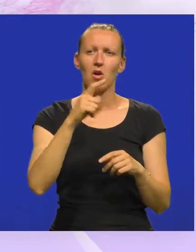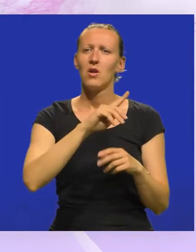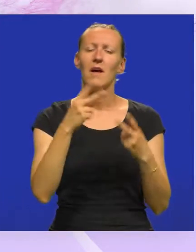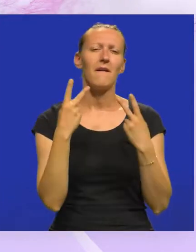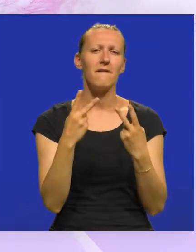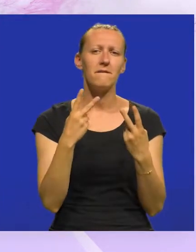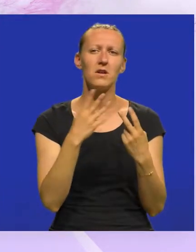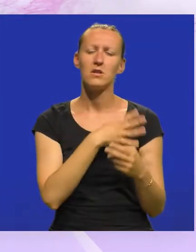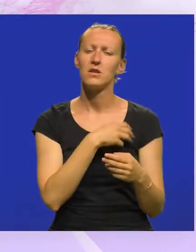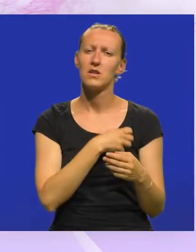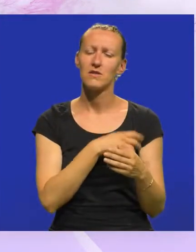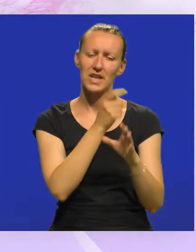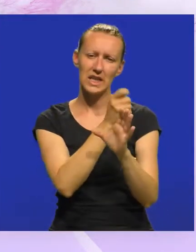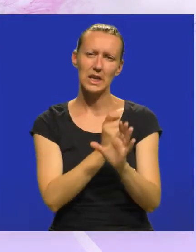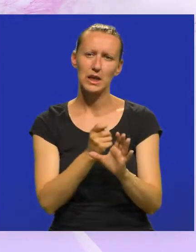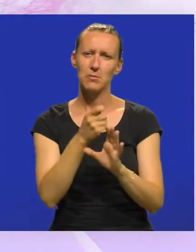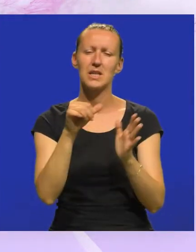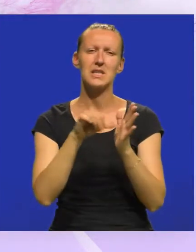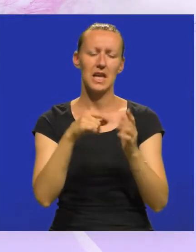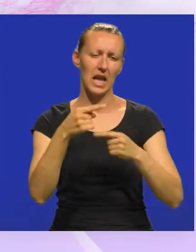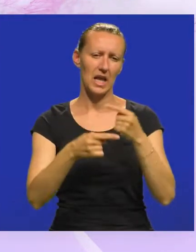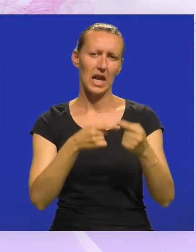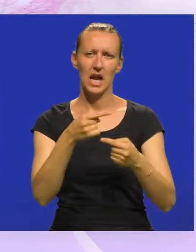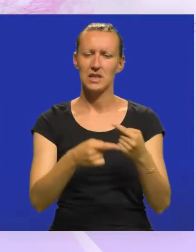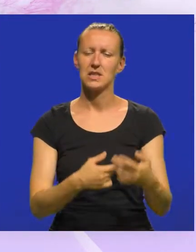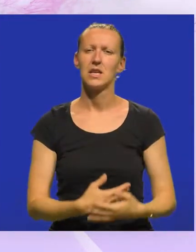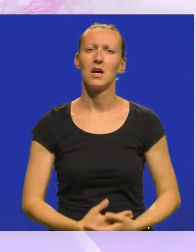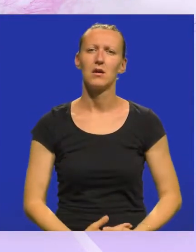najznačajnijih hrvatskih kipara srednje generacije.